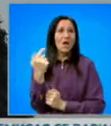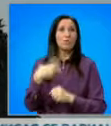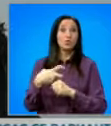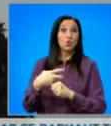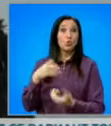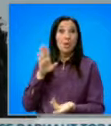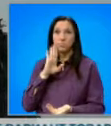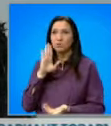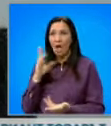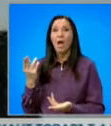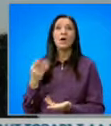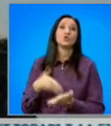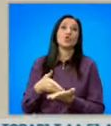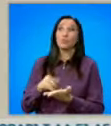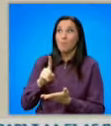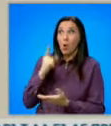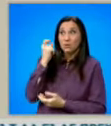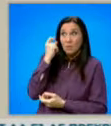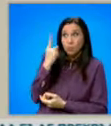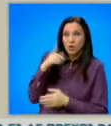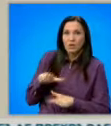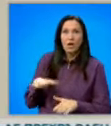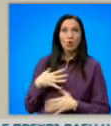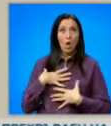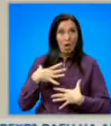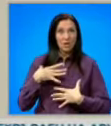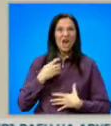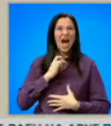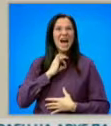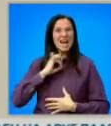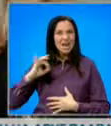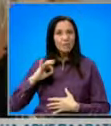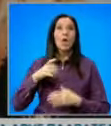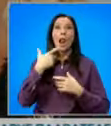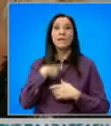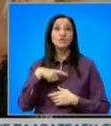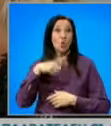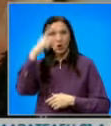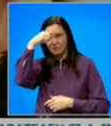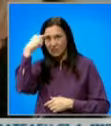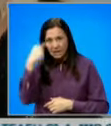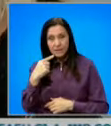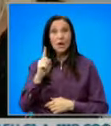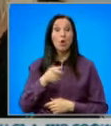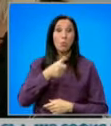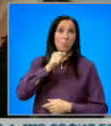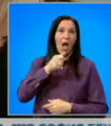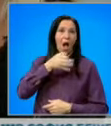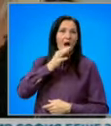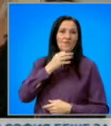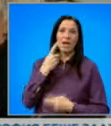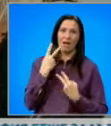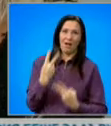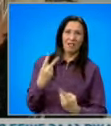детето не мога да го съборя, но той дишаше и хъркаше. Лично сестрата, която пиеше кафе и гледаше турския сериал в